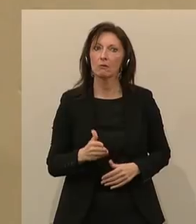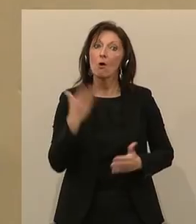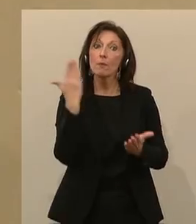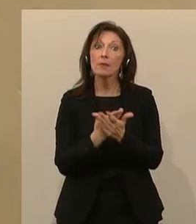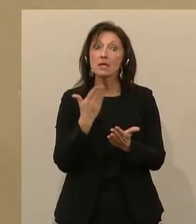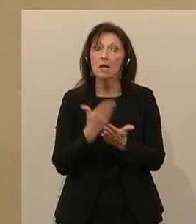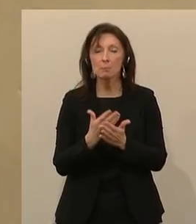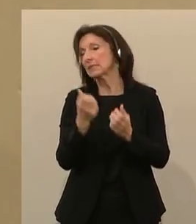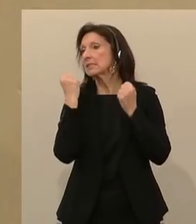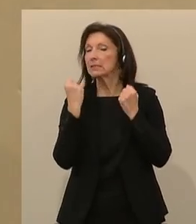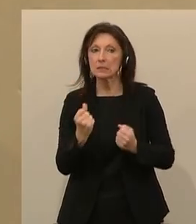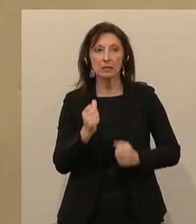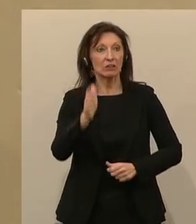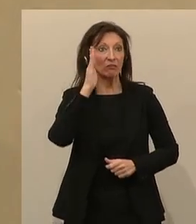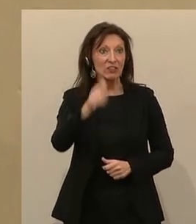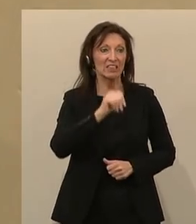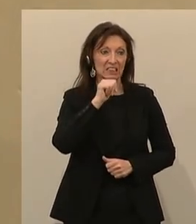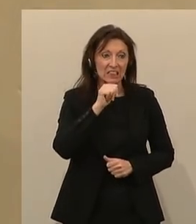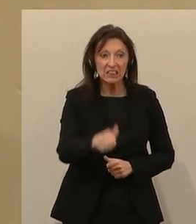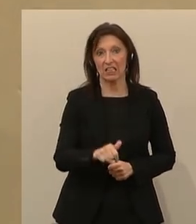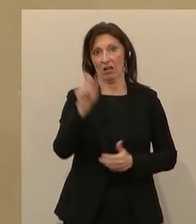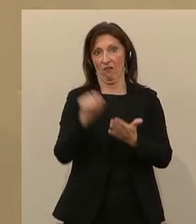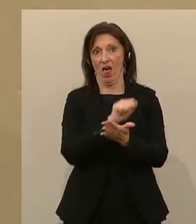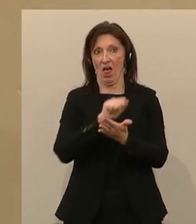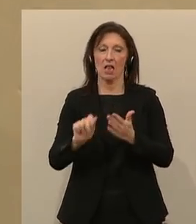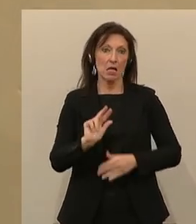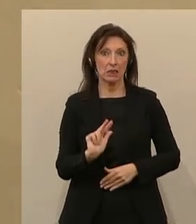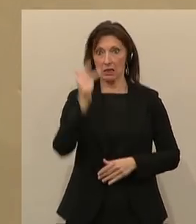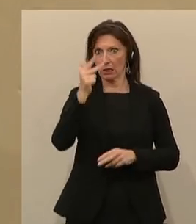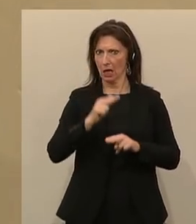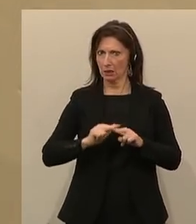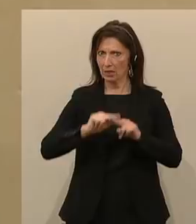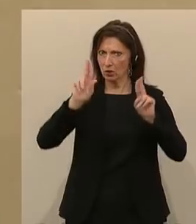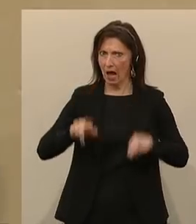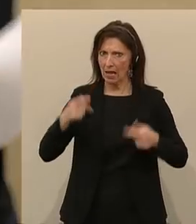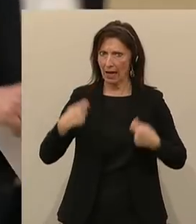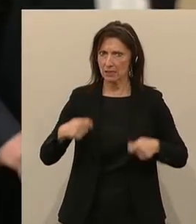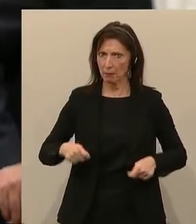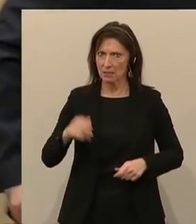wir Sie sicherlich nicht zur dritten Nationalratspräsidenten wählen werden. Danke.